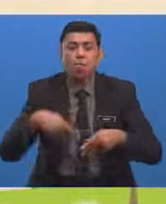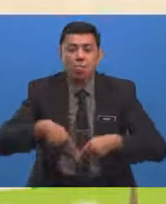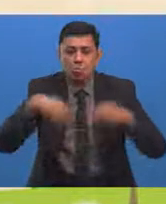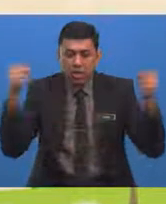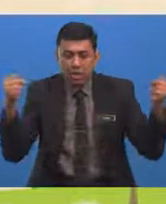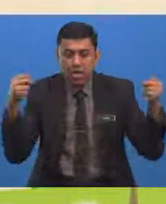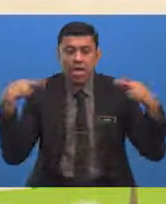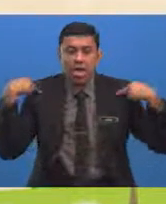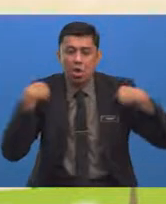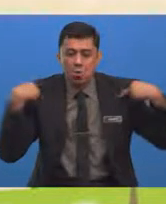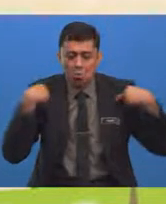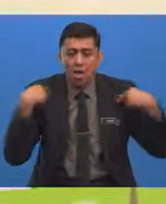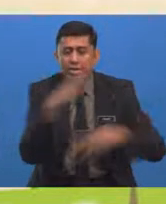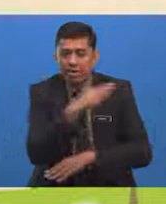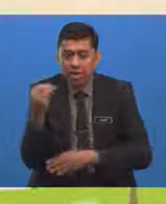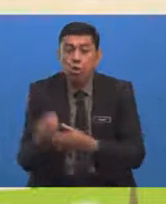serta tumbuhan